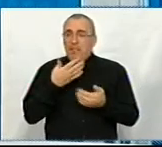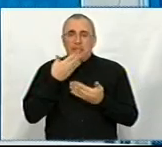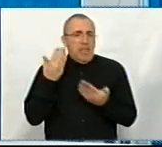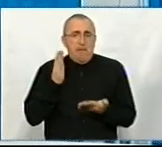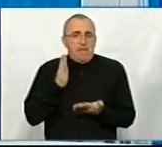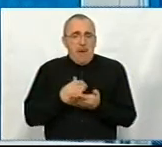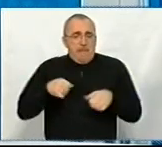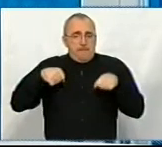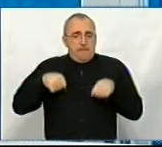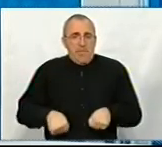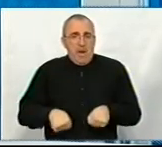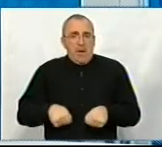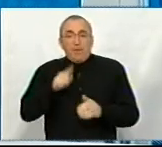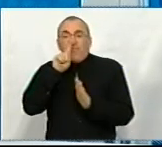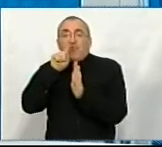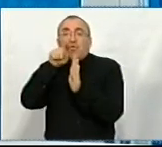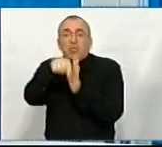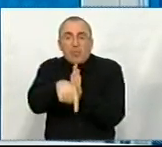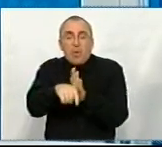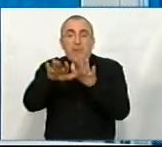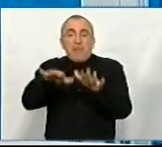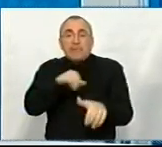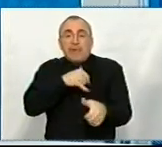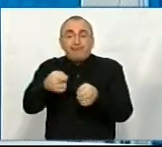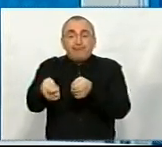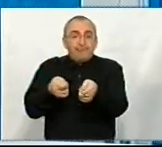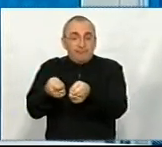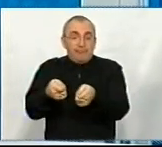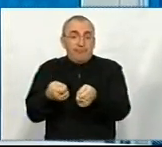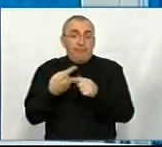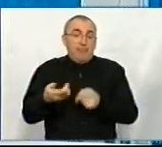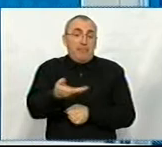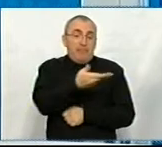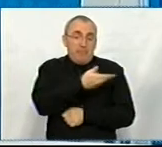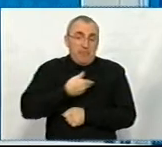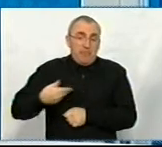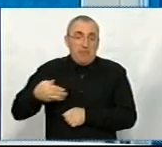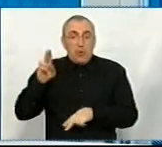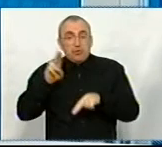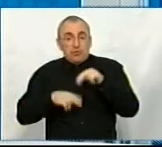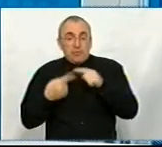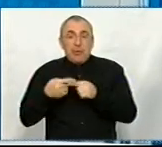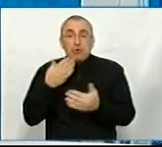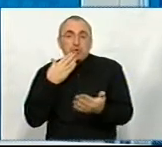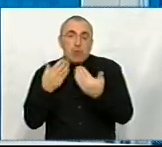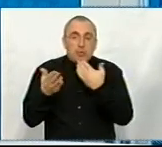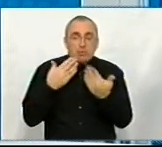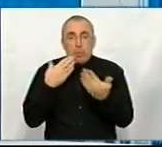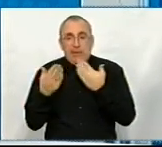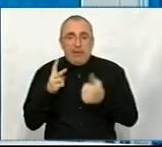права втручатися в місцеве самоврядування, тому ми вистроїмо такі стосунки